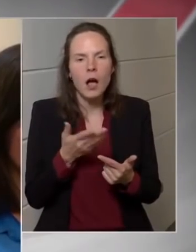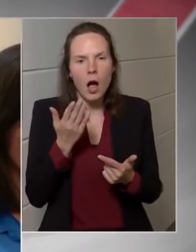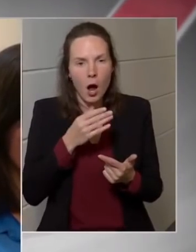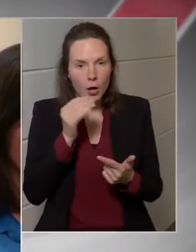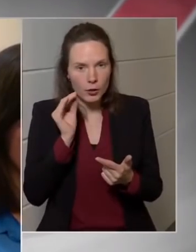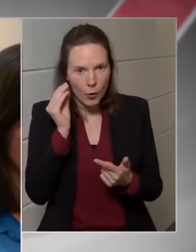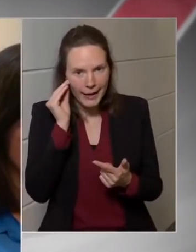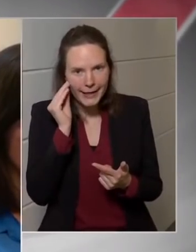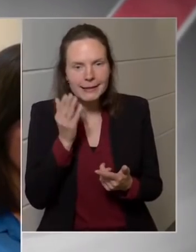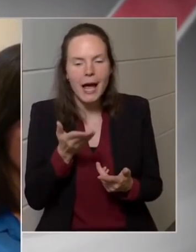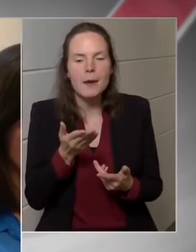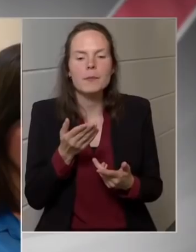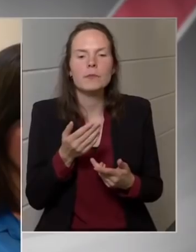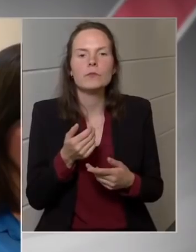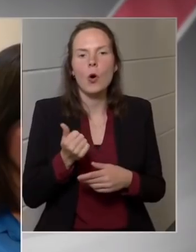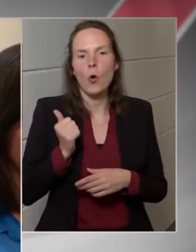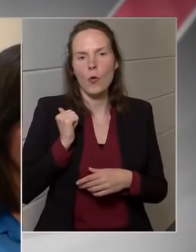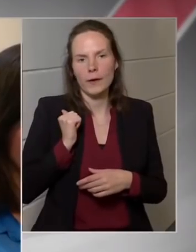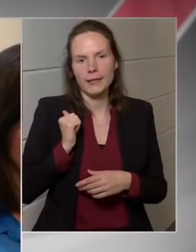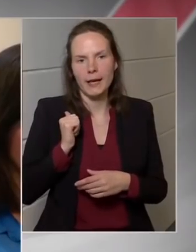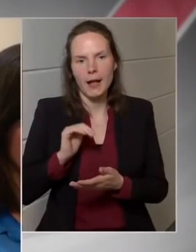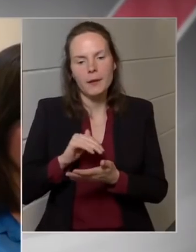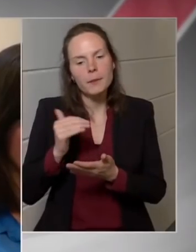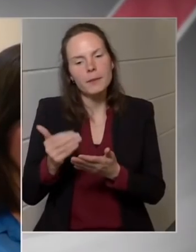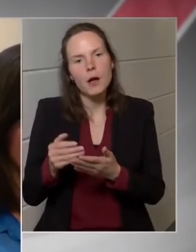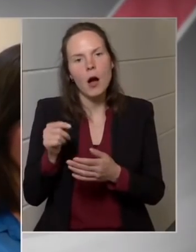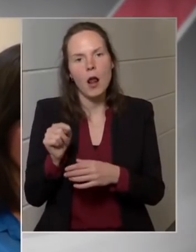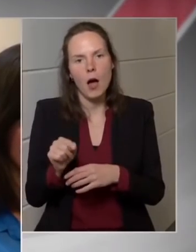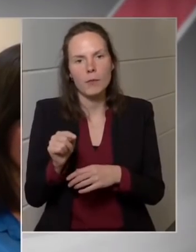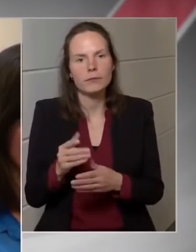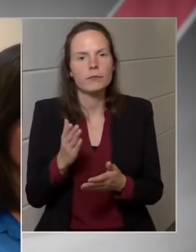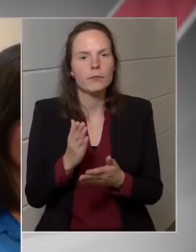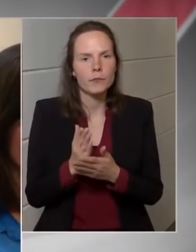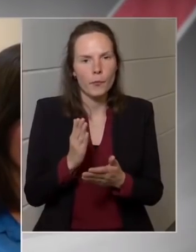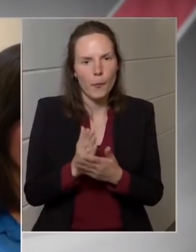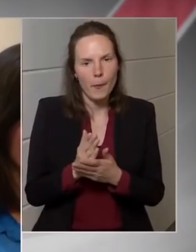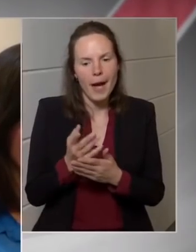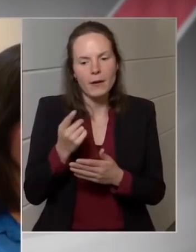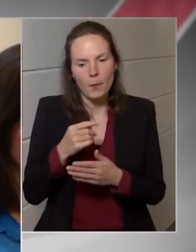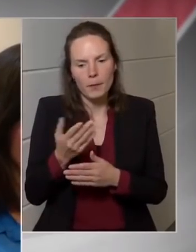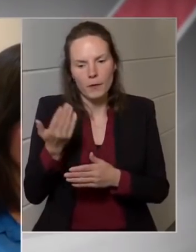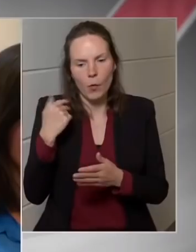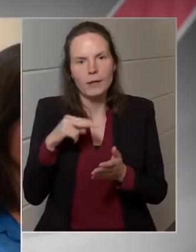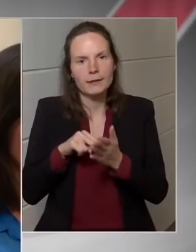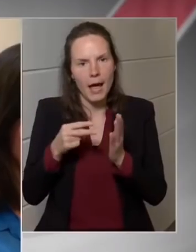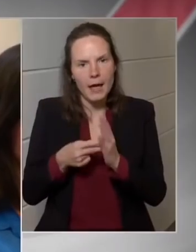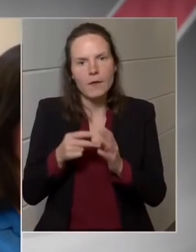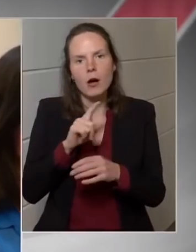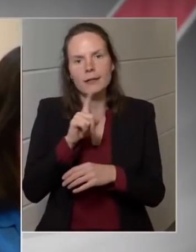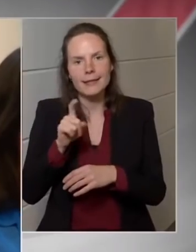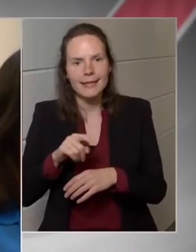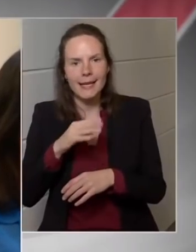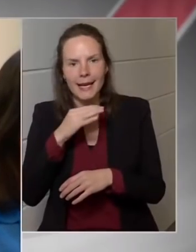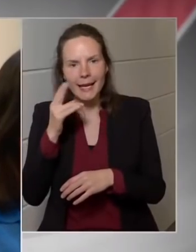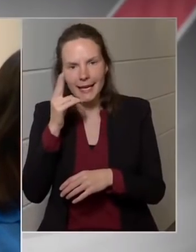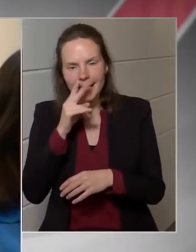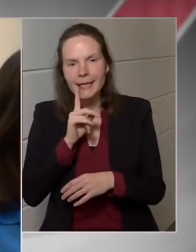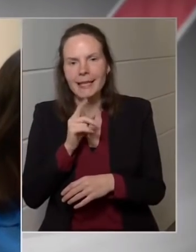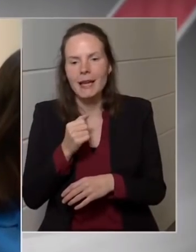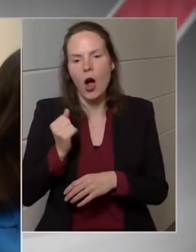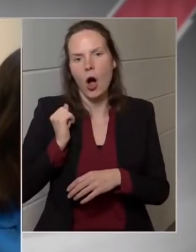jól értem, akkor a honvédelmi alap az a már eddig is tervezett Zrínyi haderőfejlesztési program